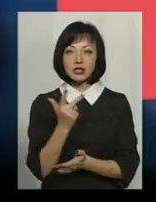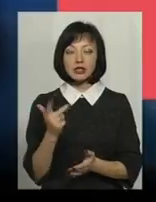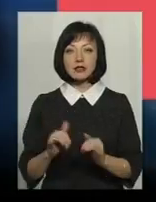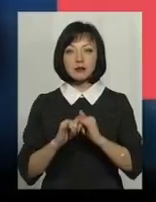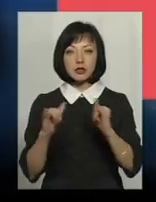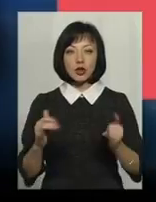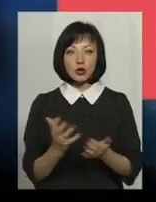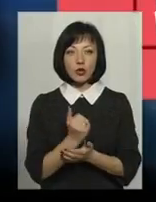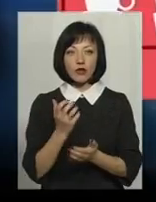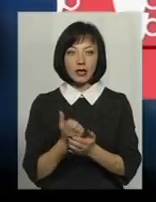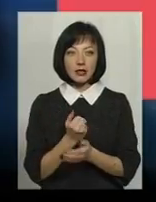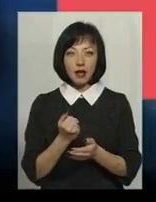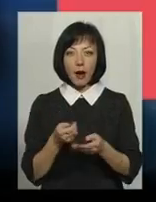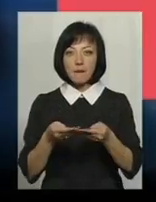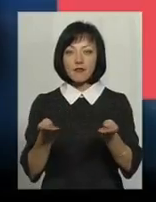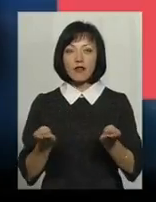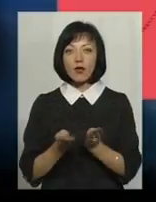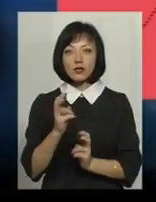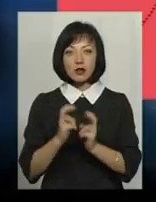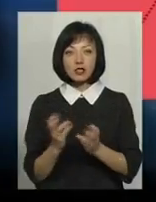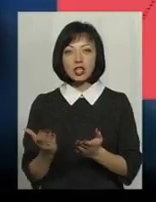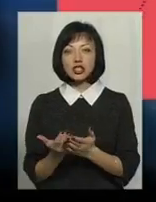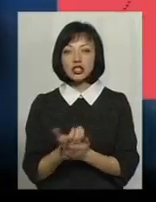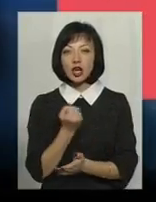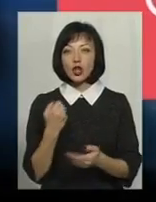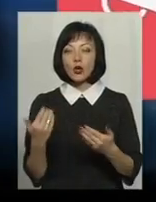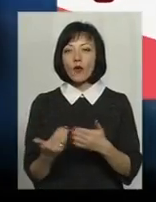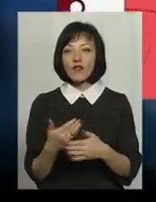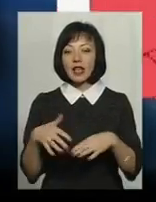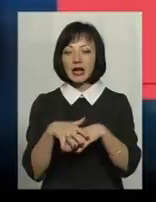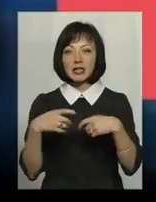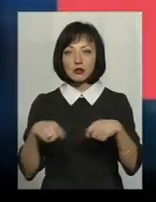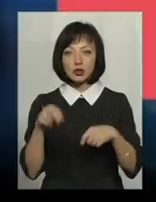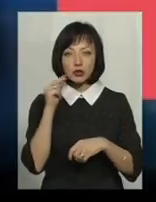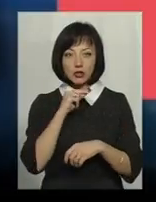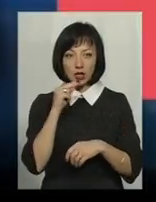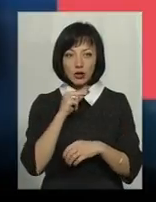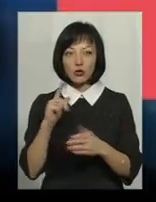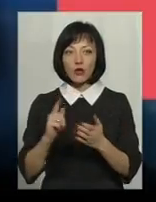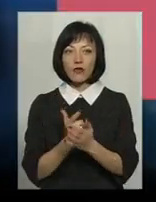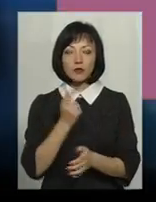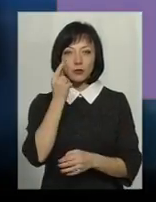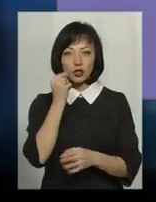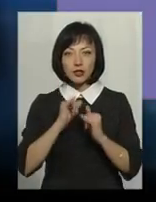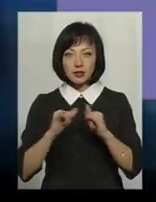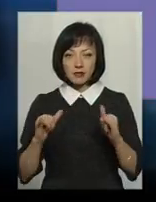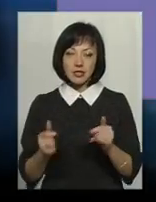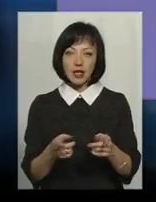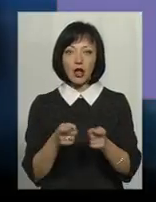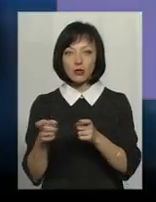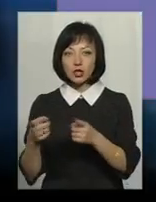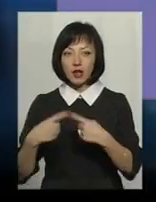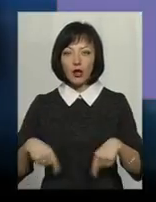дохід парфорового заводу. Знайшли нові ринки збуту чаю, вивели на нові висоти бджільництво. Ми залучили